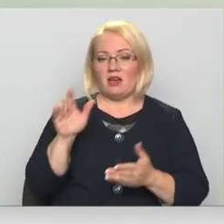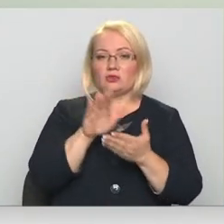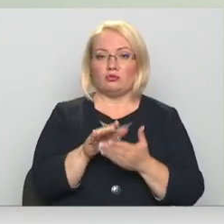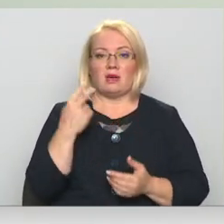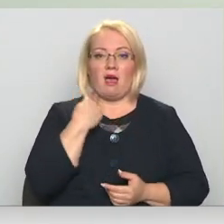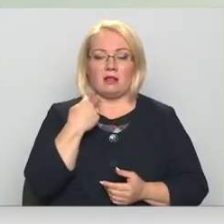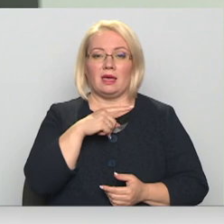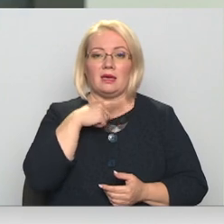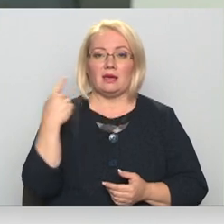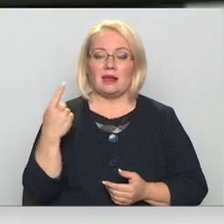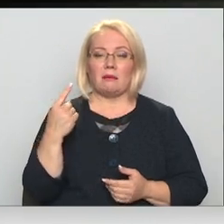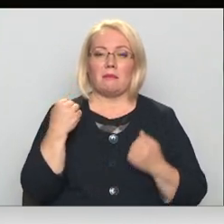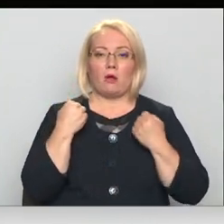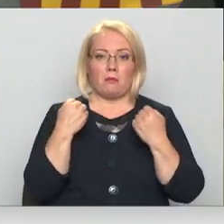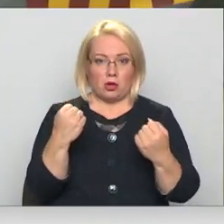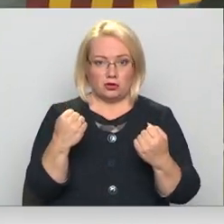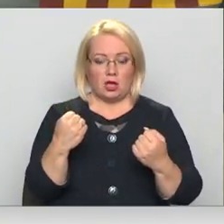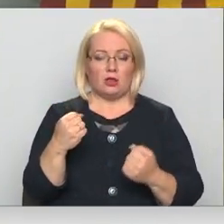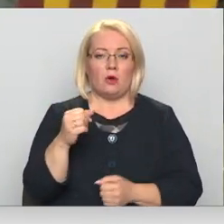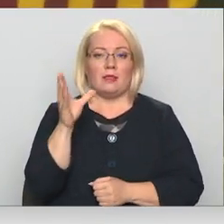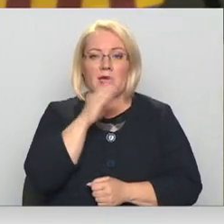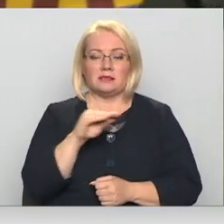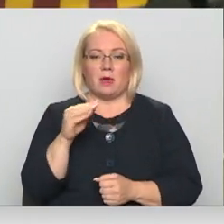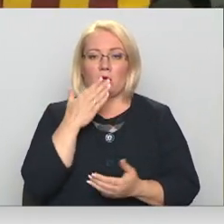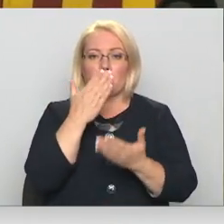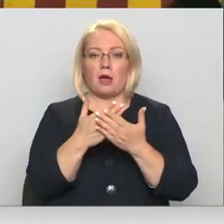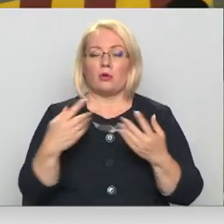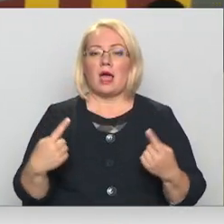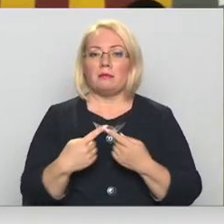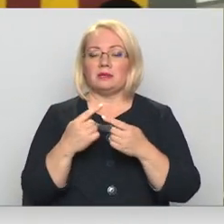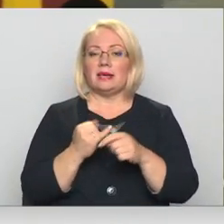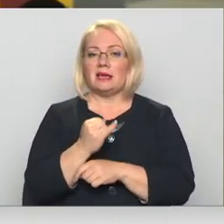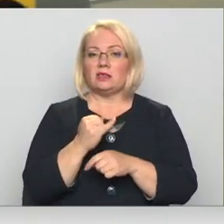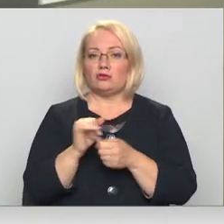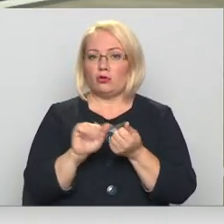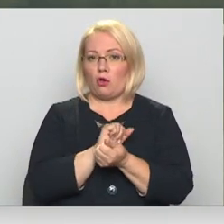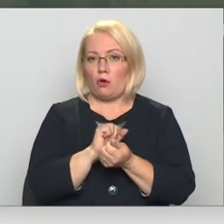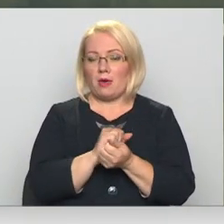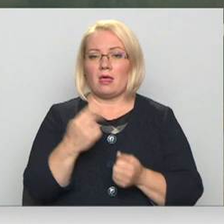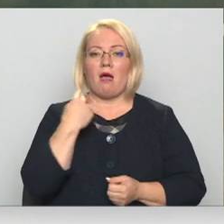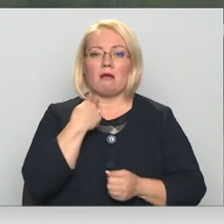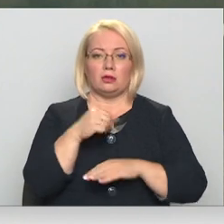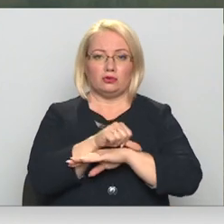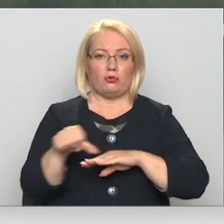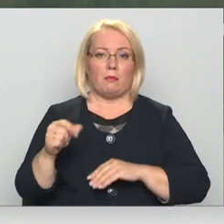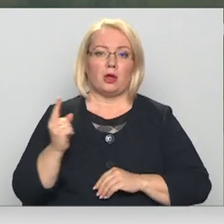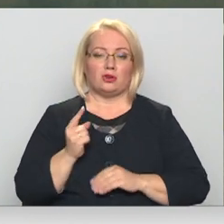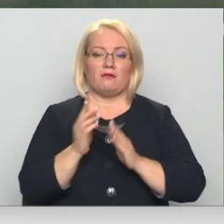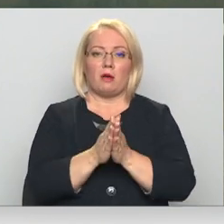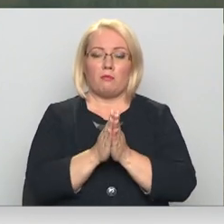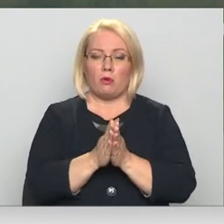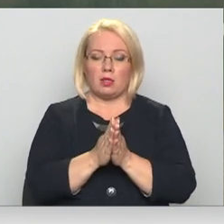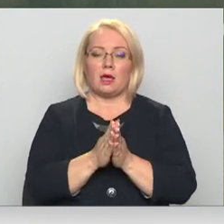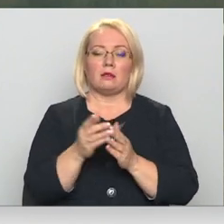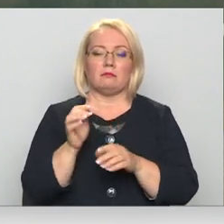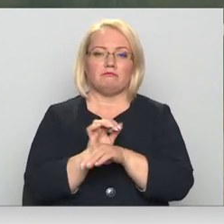vēlas doties ar savu zemes transportu, nespējot uzrādīt atbilstoši ieceļošanas dokumentus, Lielbritānijas robežas sardze var palūkt personu